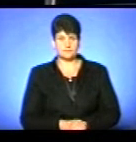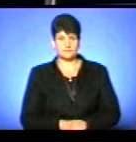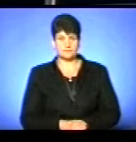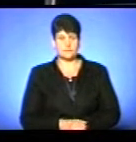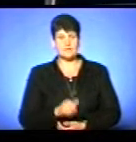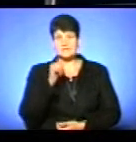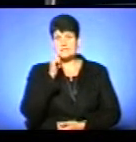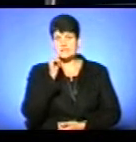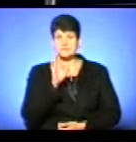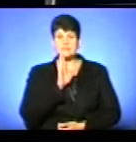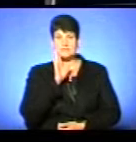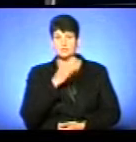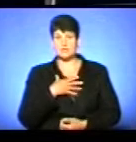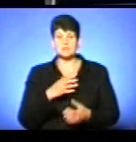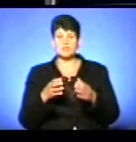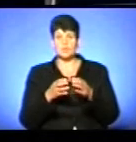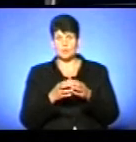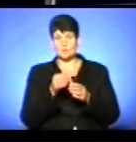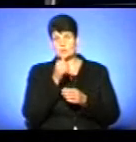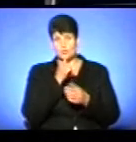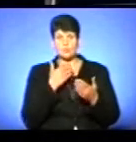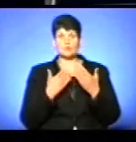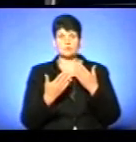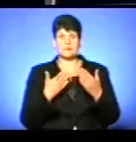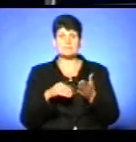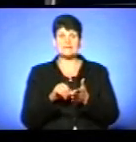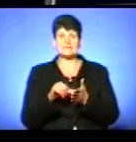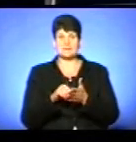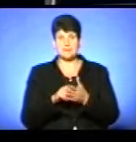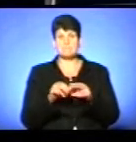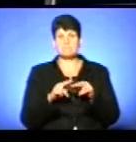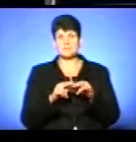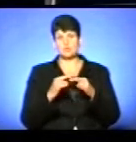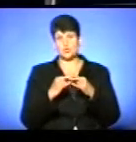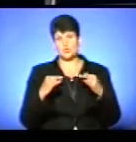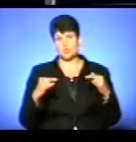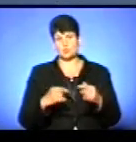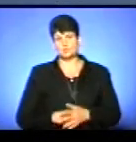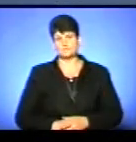Завтра зранку наша знімальна група спробує поспілкуватися із представниками паспортного столу.